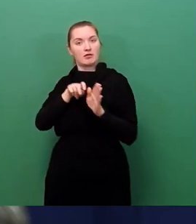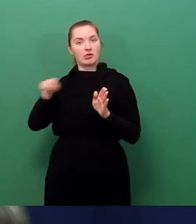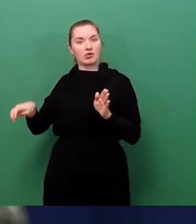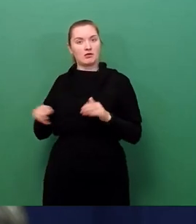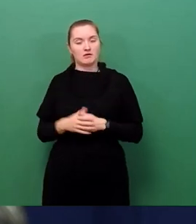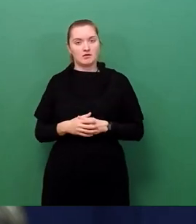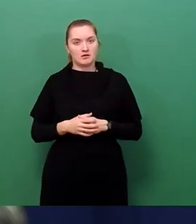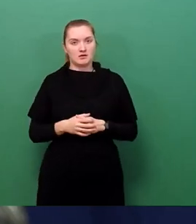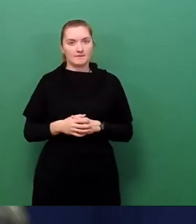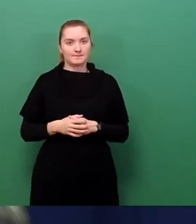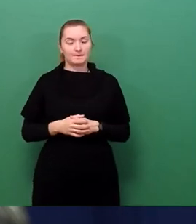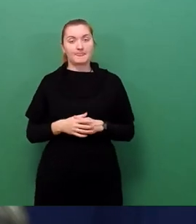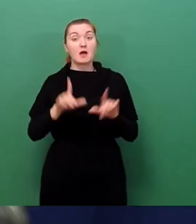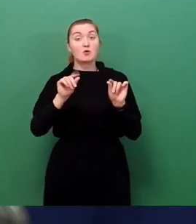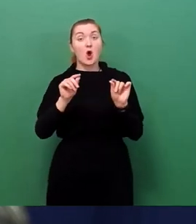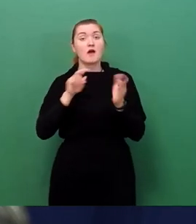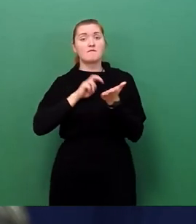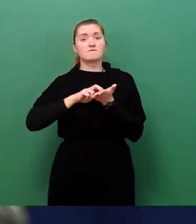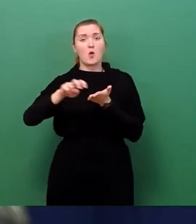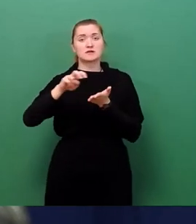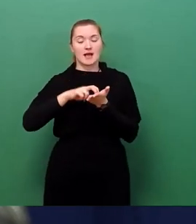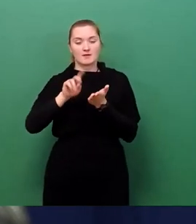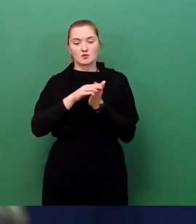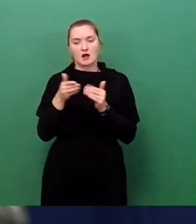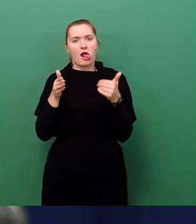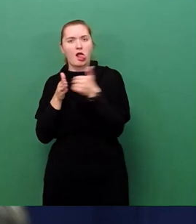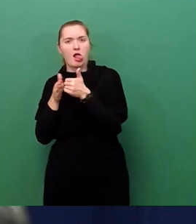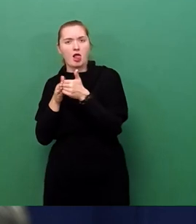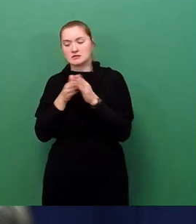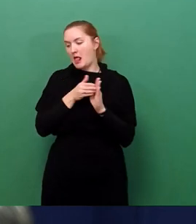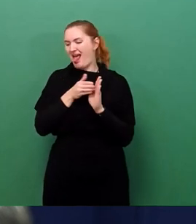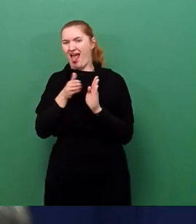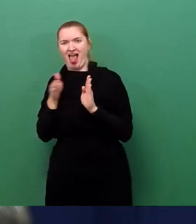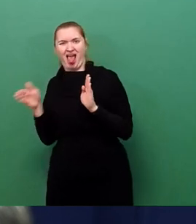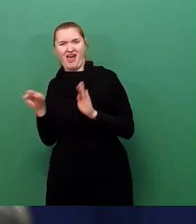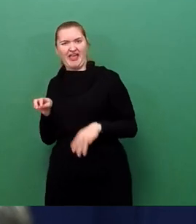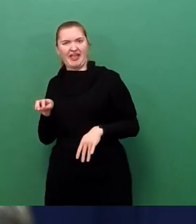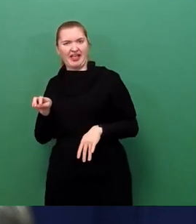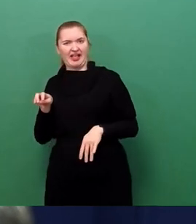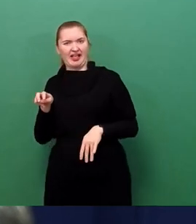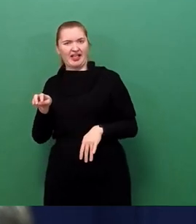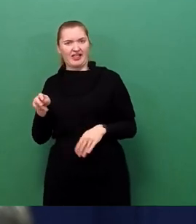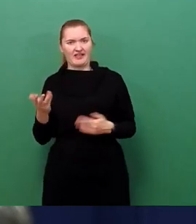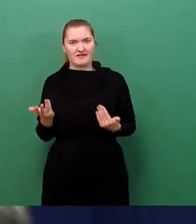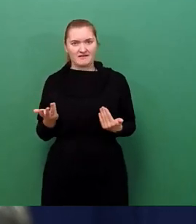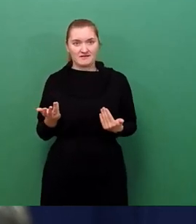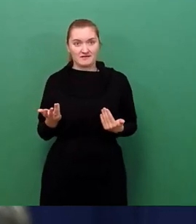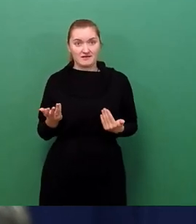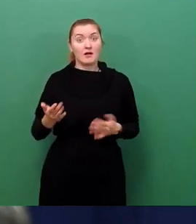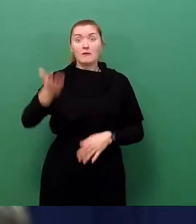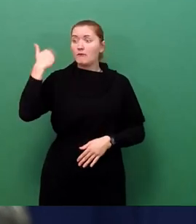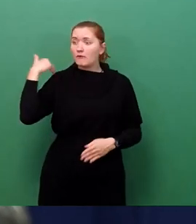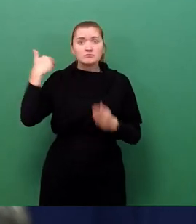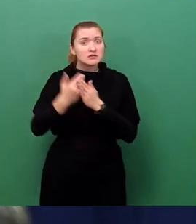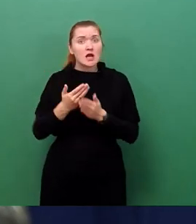dass die Fußgänger an den Rand gedrängt werden. Das, was viele Jahre in der Praxis problemlos funktioniert